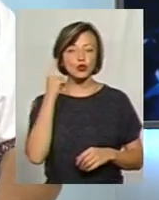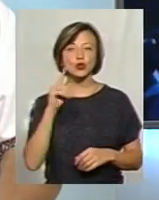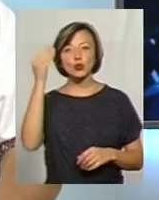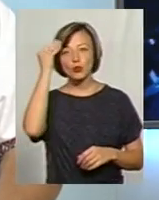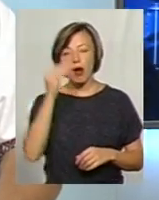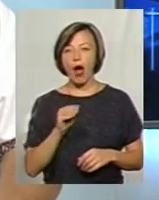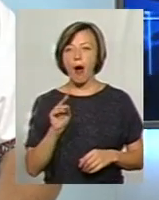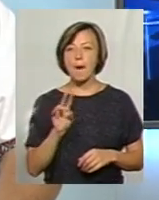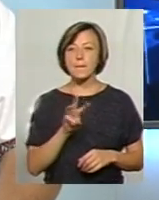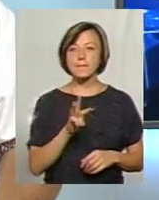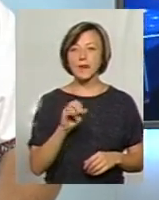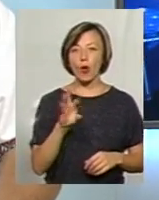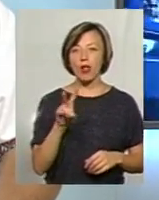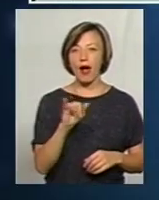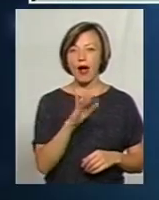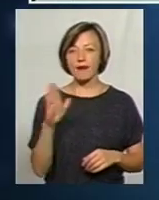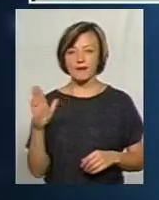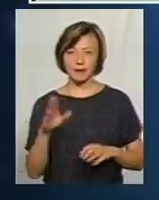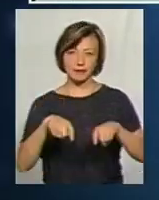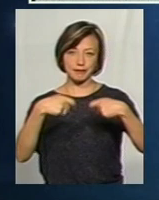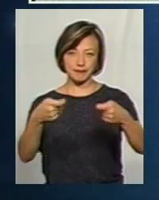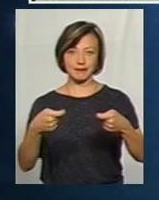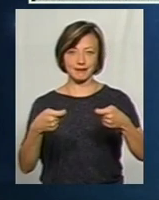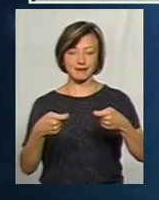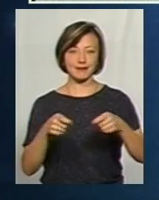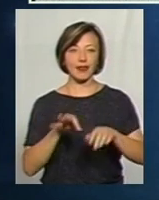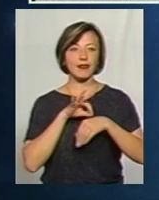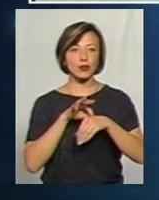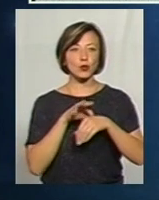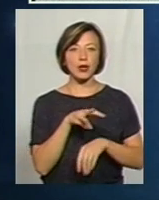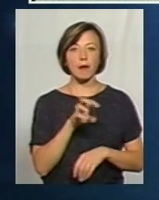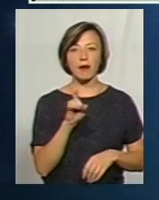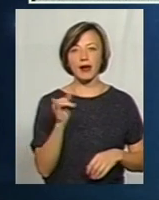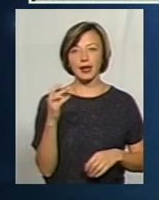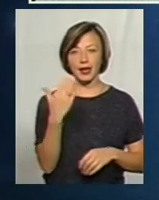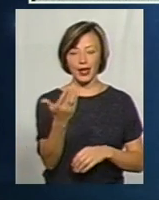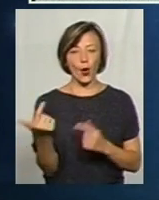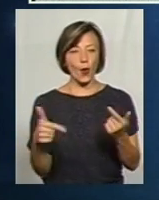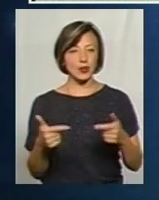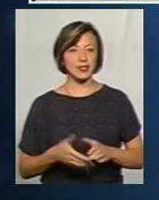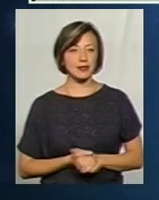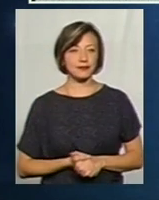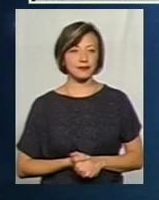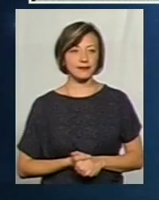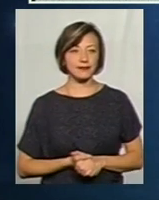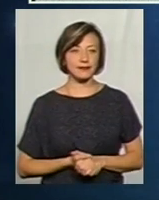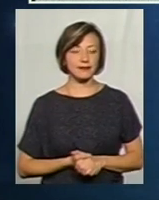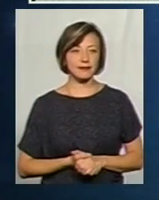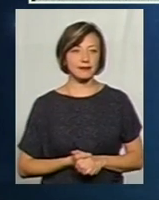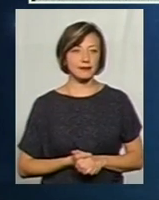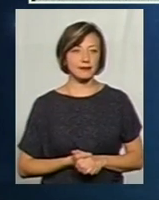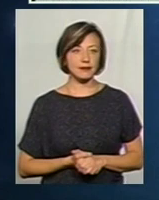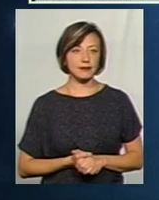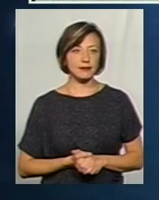думають в Миколаєві. Я передаю слово Миколаївській студії, в нас Марія Савицька і її гості. Ну, напевно, ось так якось. Я зрозумів,